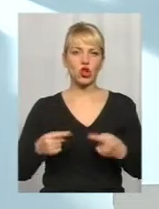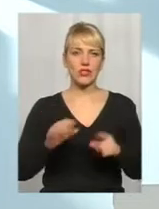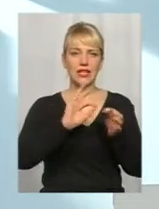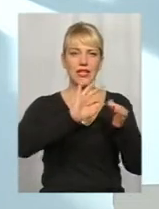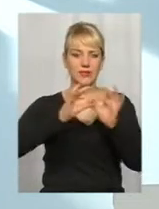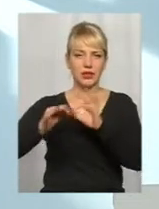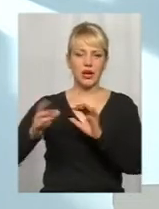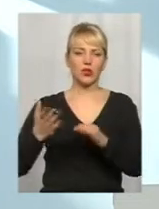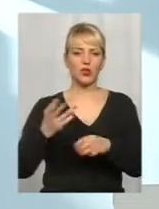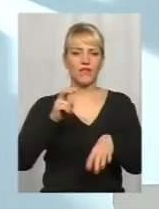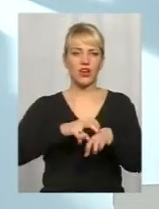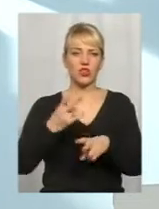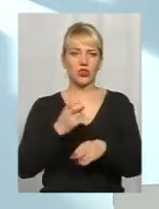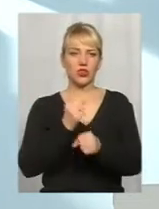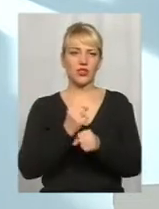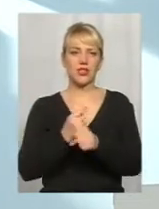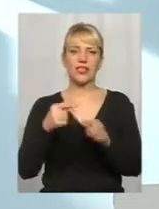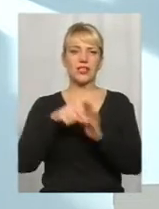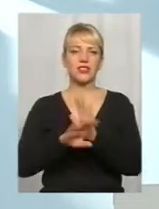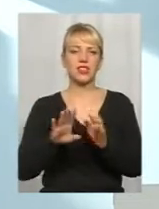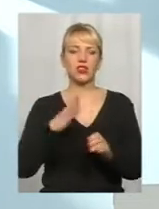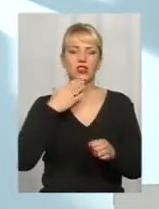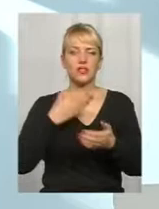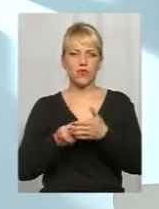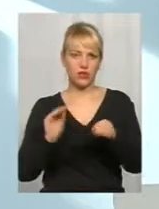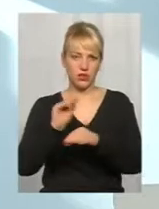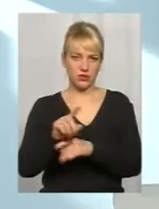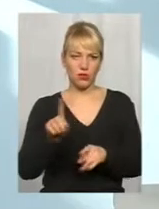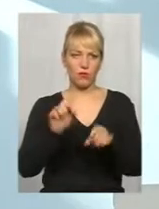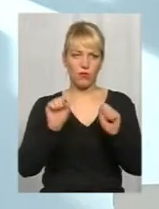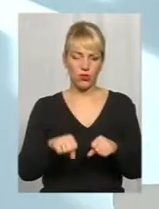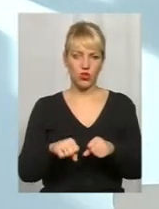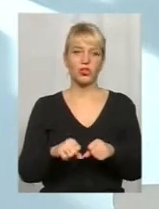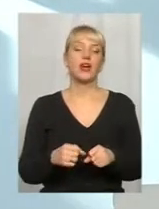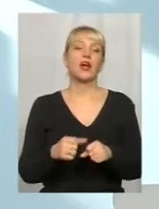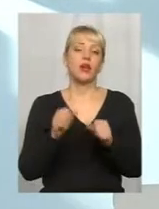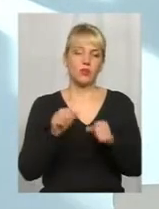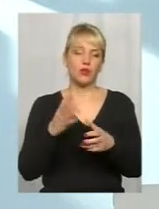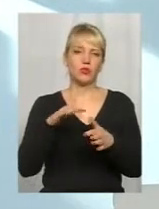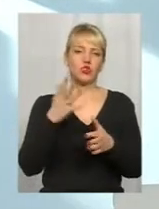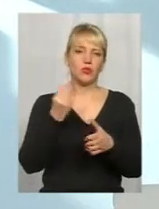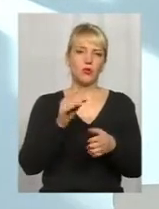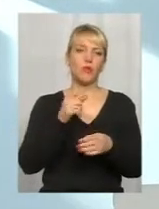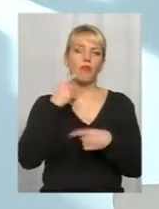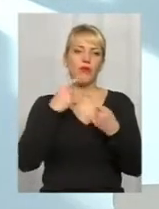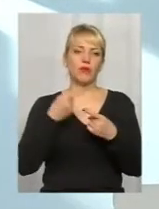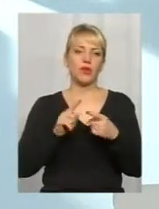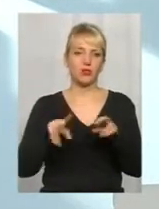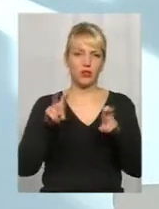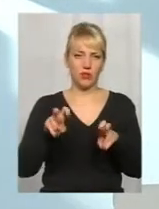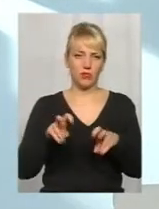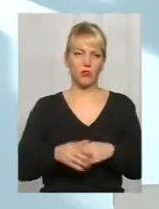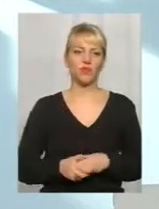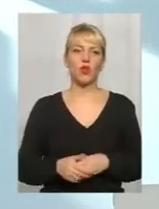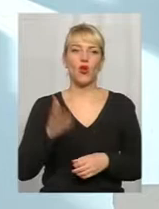действувати. Це не значить, що він не може назначити чого-то свыше, сверх цього. Потім ми, може, повернемся к цій темі, коли вже все-таки врач може